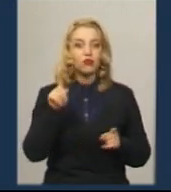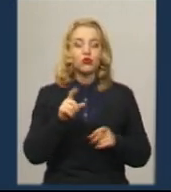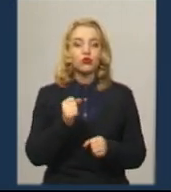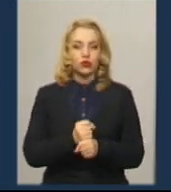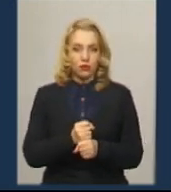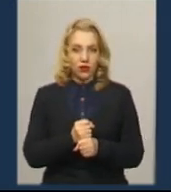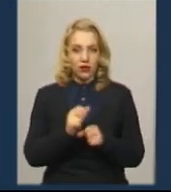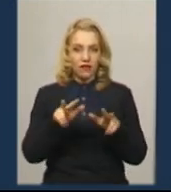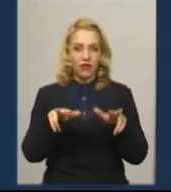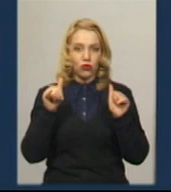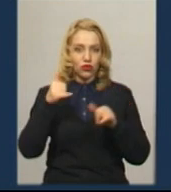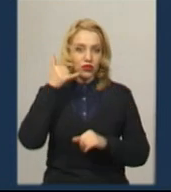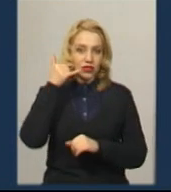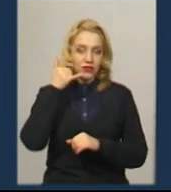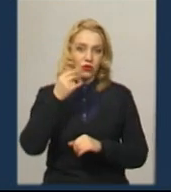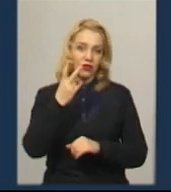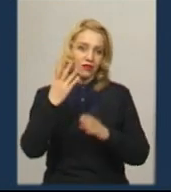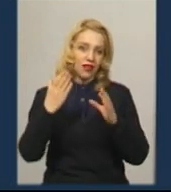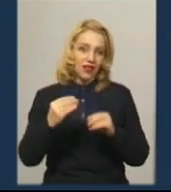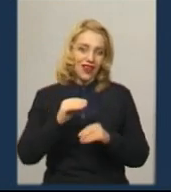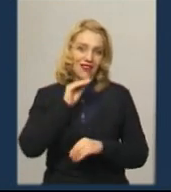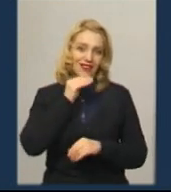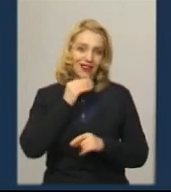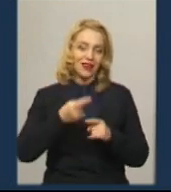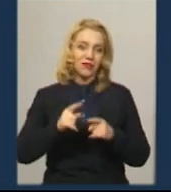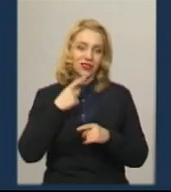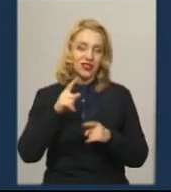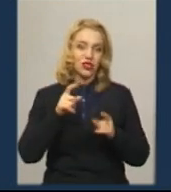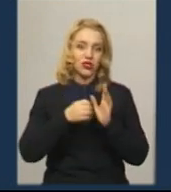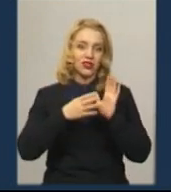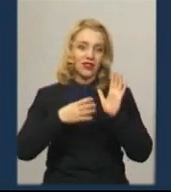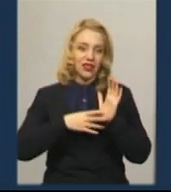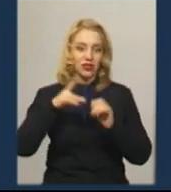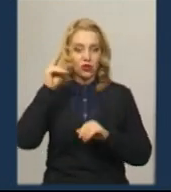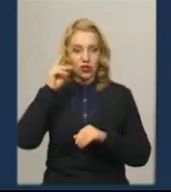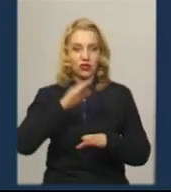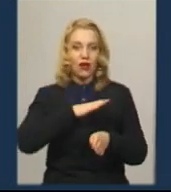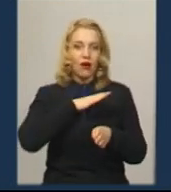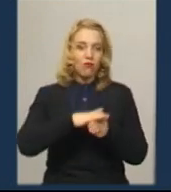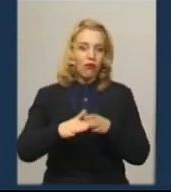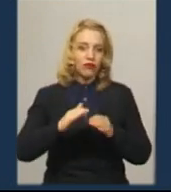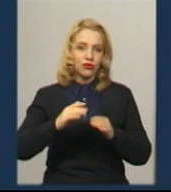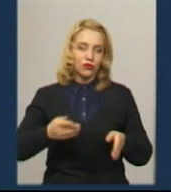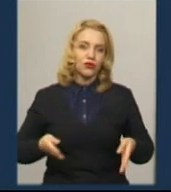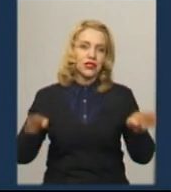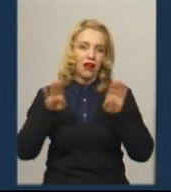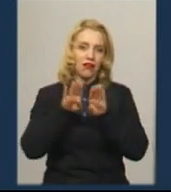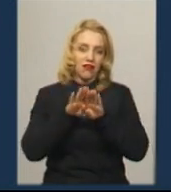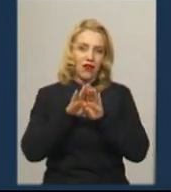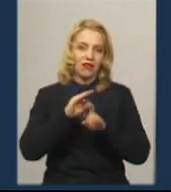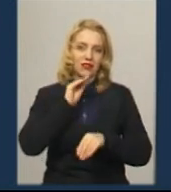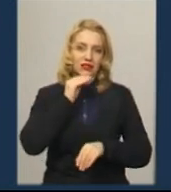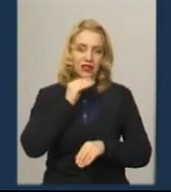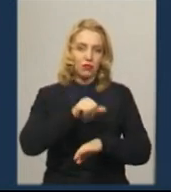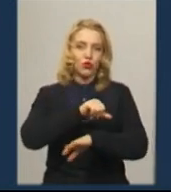Вони відключили зв'язок на два дні в Єгипті. Вже оголосили, що з 19 числа закривають повністю Єгипет. Єгипет оголосив, що закриває